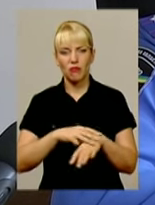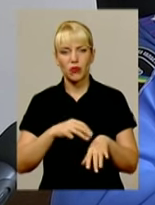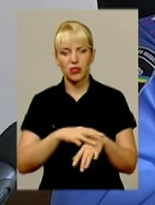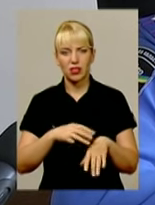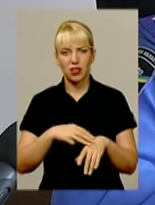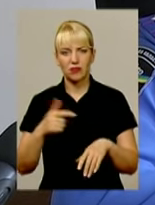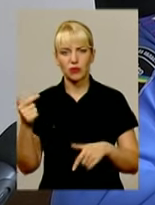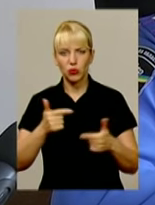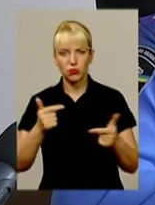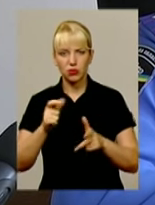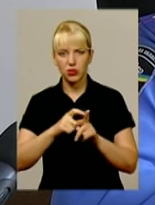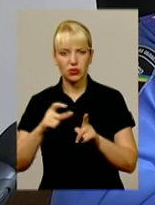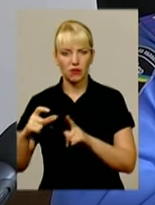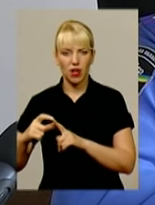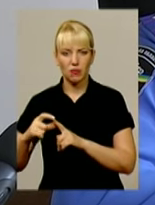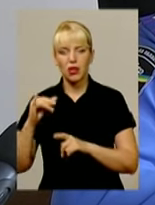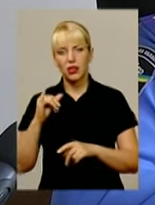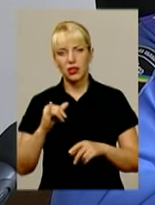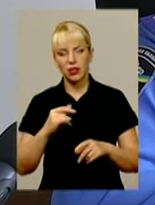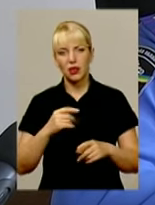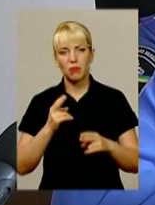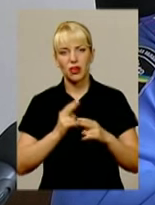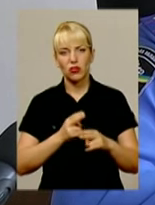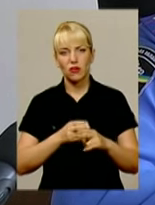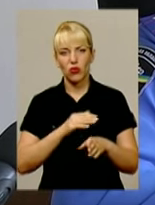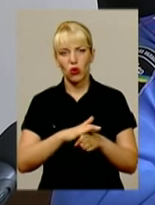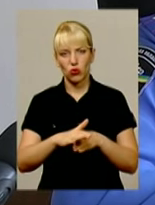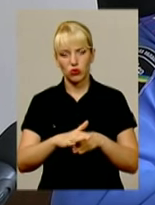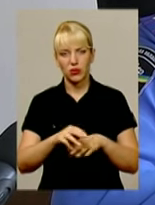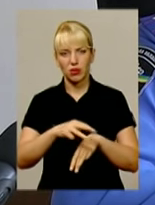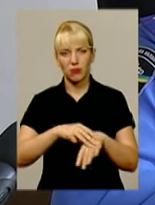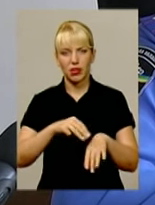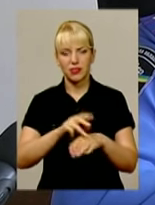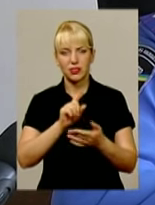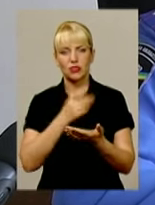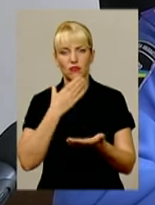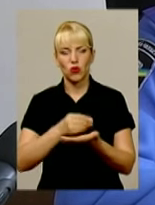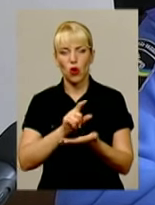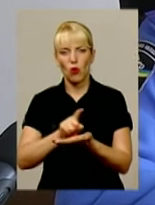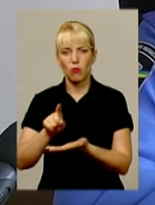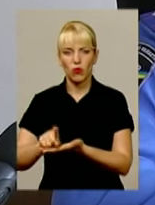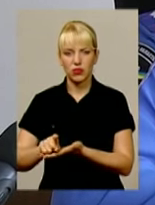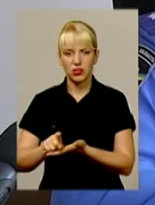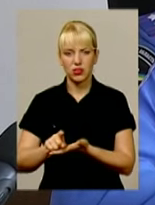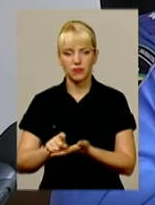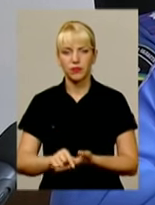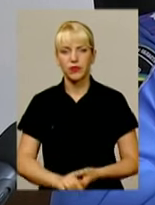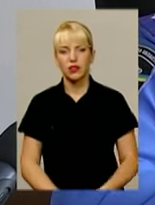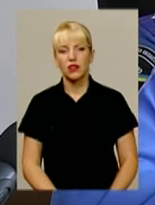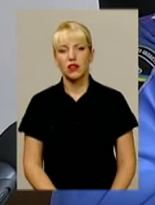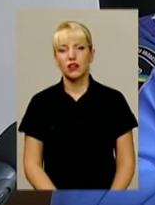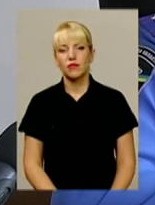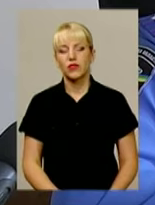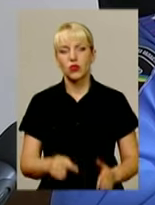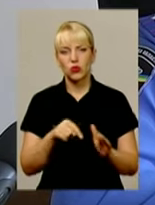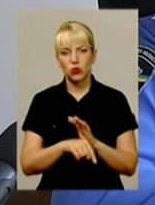несерзурними словами та перешкоджав виконувати сві обов'язки щодо вилучення цементу, який є предметом правопорушення. Тобто